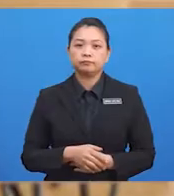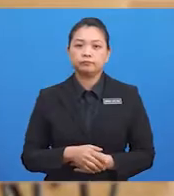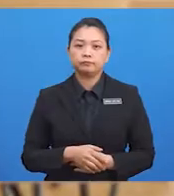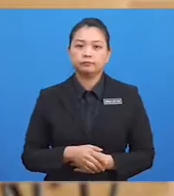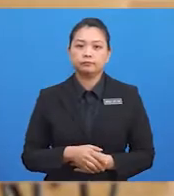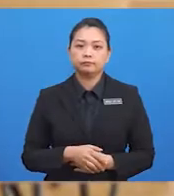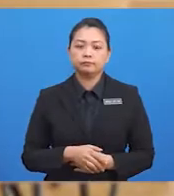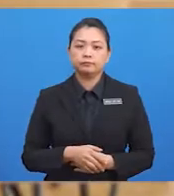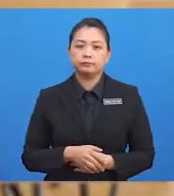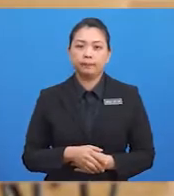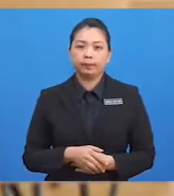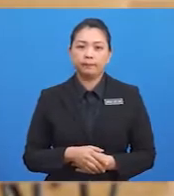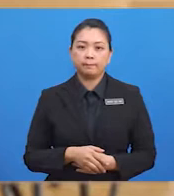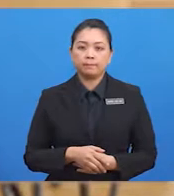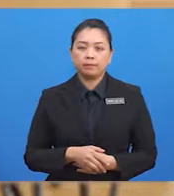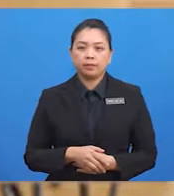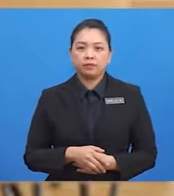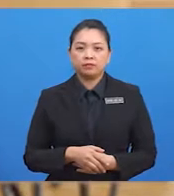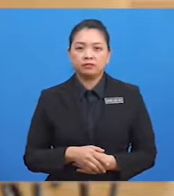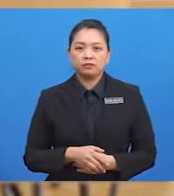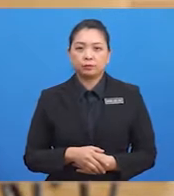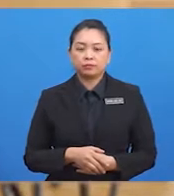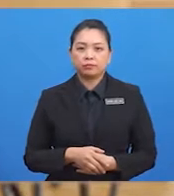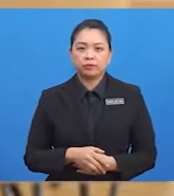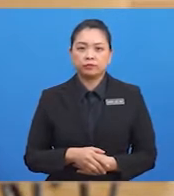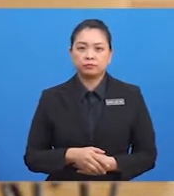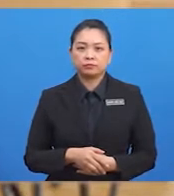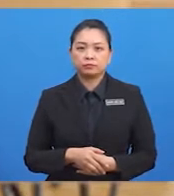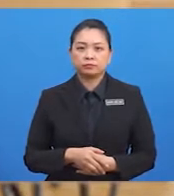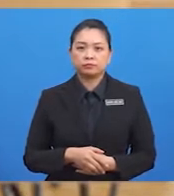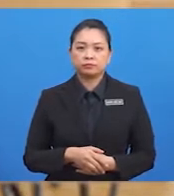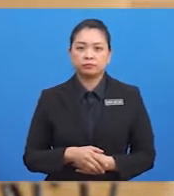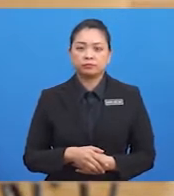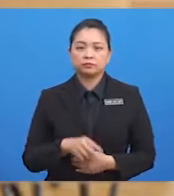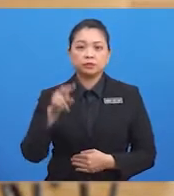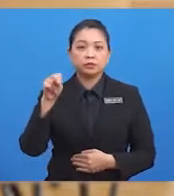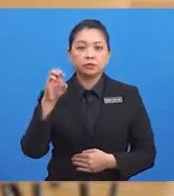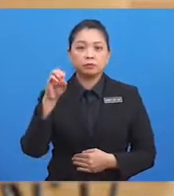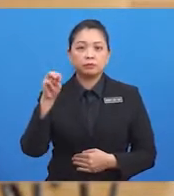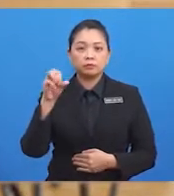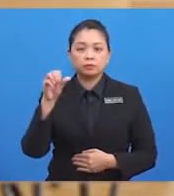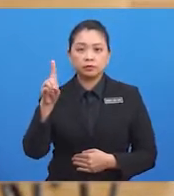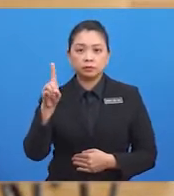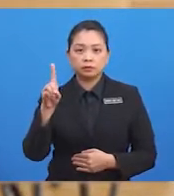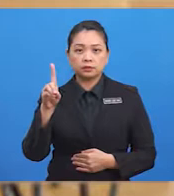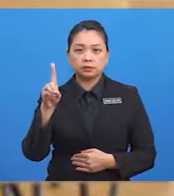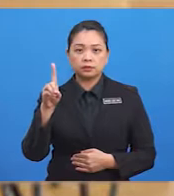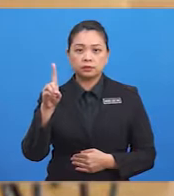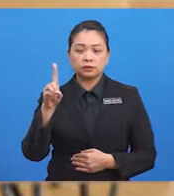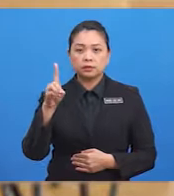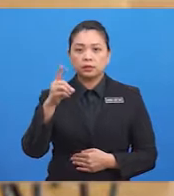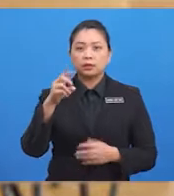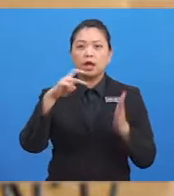Kehidupan dalam keadaan nomad bermaksud manusia pada zaman ini sering perpindar randa.